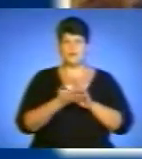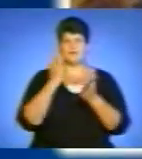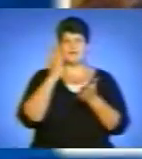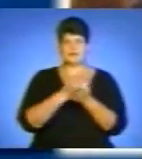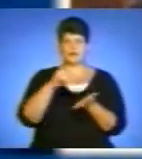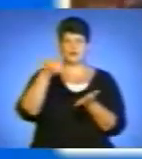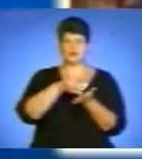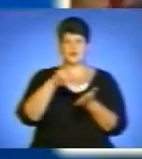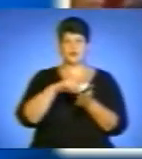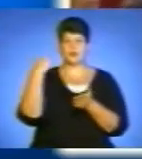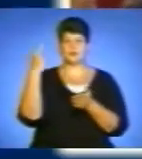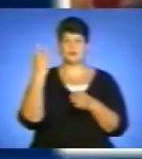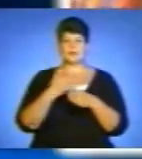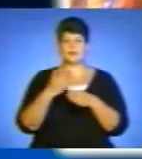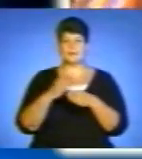Вітаю,